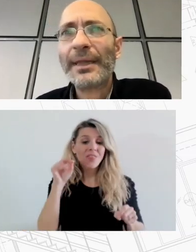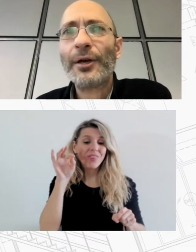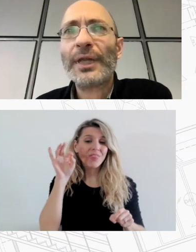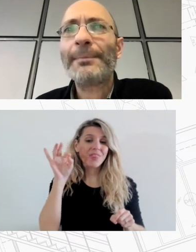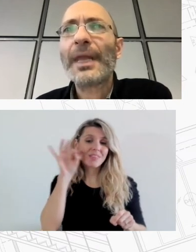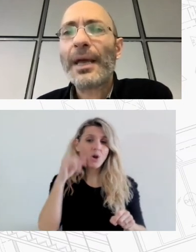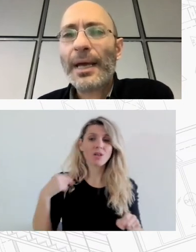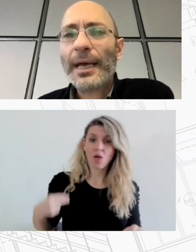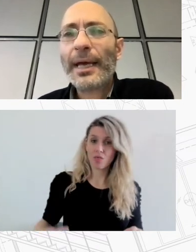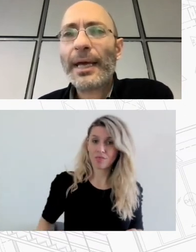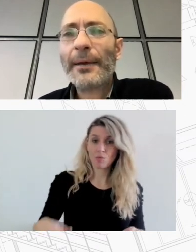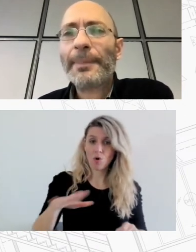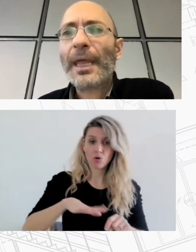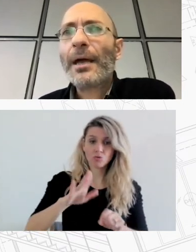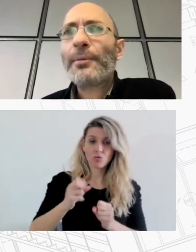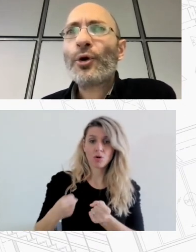και τη Μάθα ΕΟΤΑ